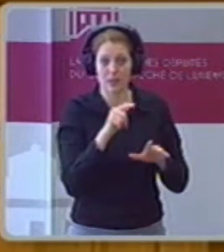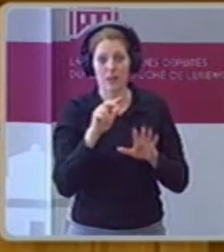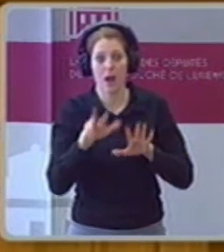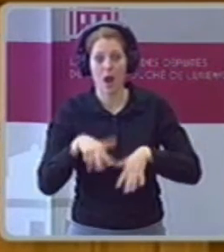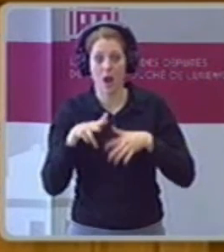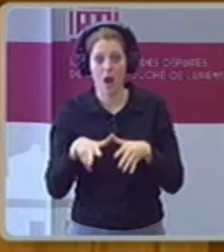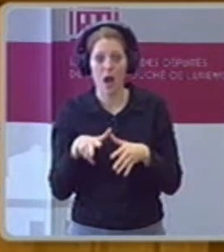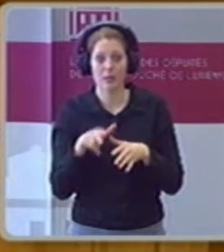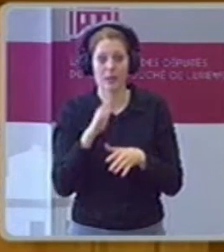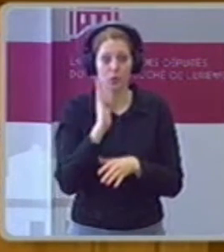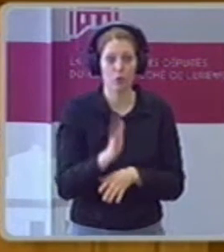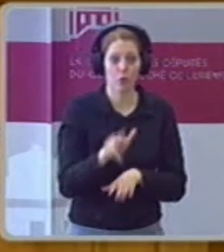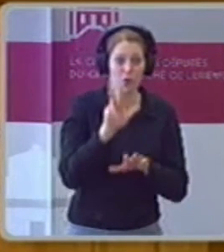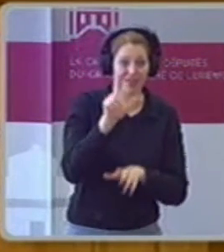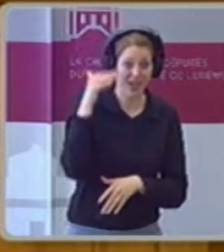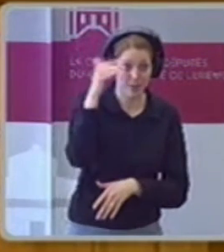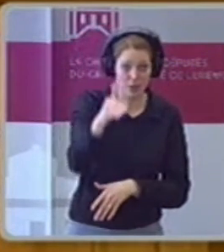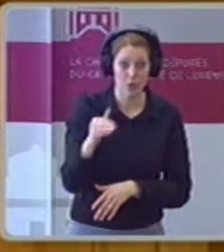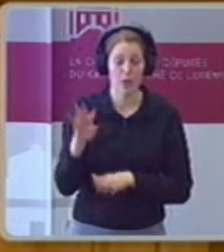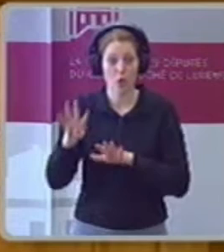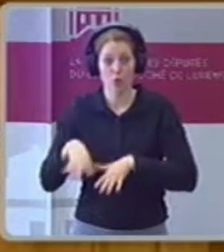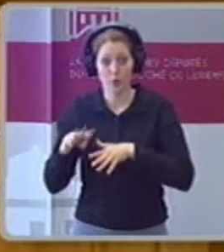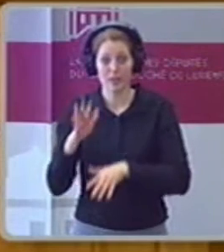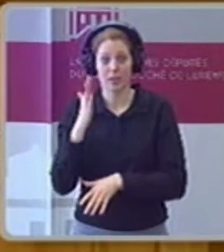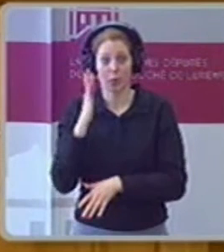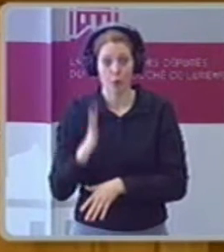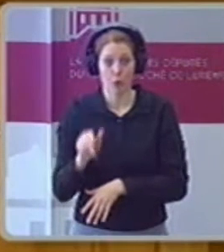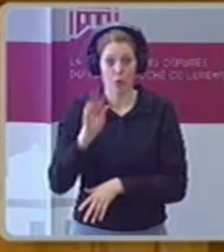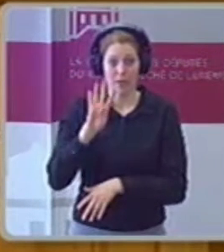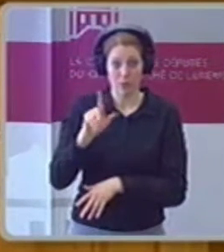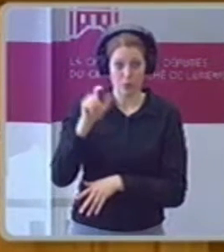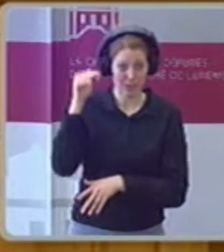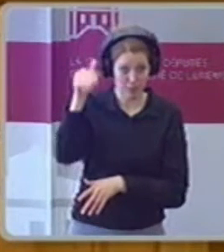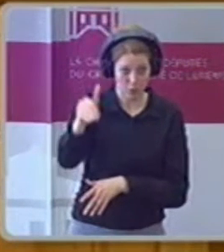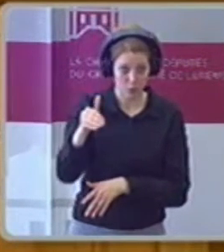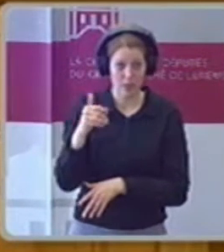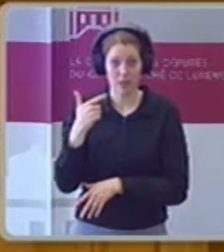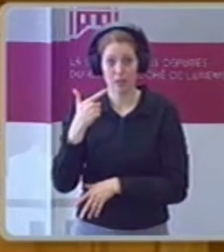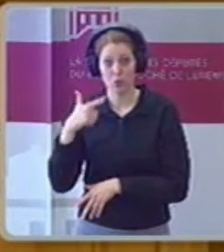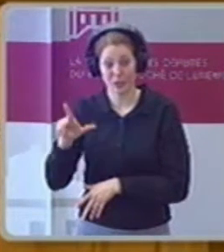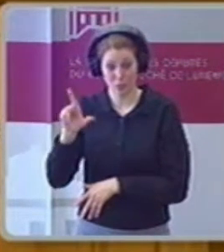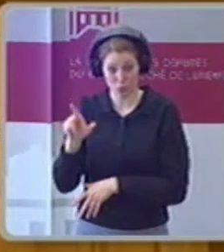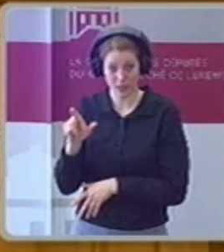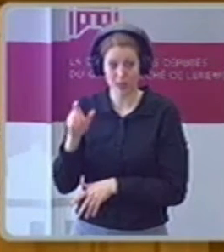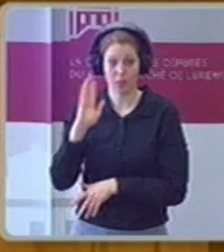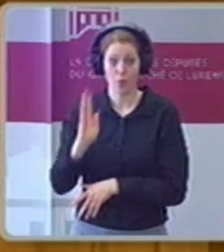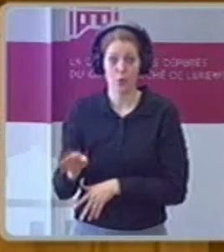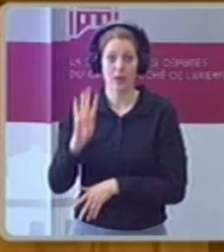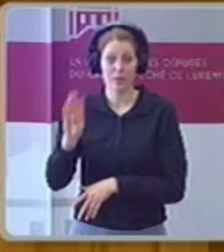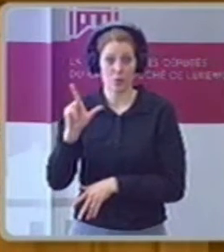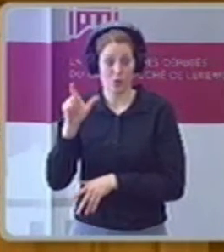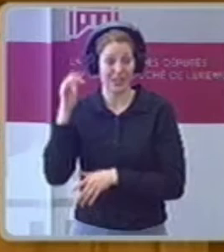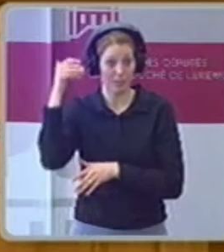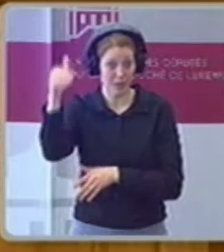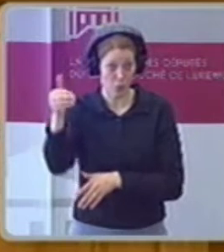524 Millionen. Der Kastepunkt war bekannt. Wie die Finanzierung stattfinden, wäre es nicht